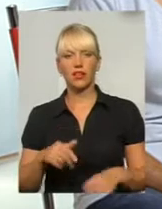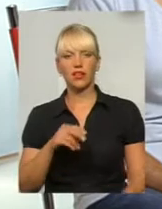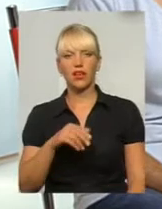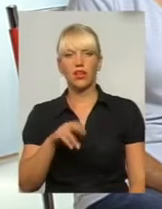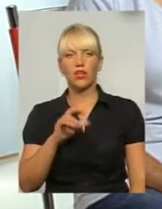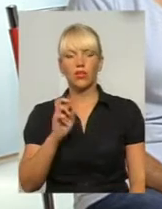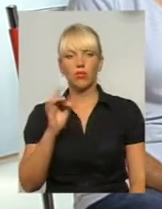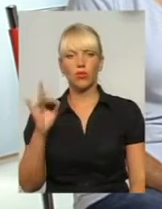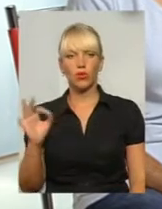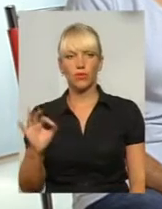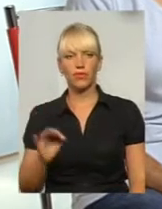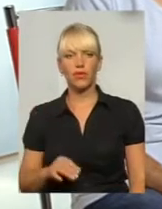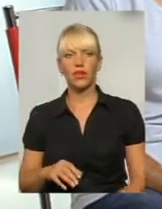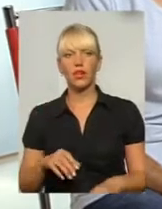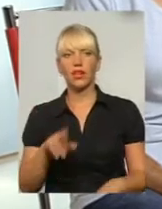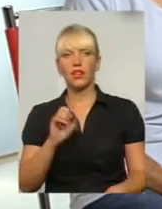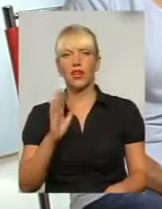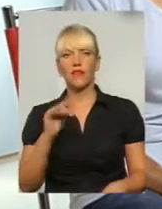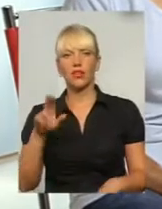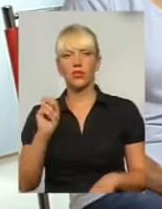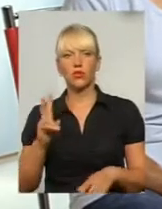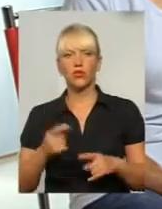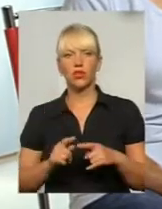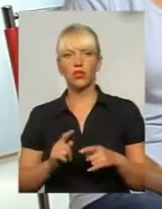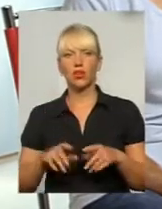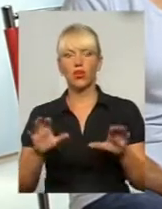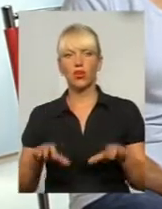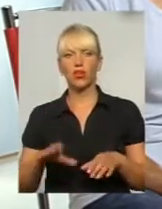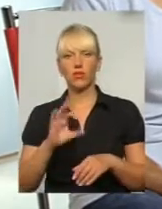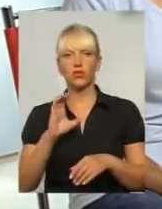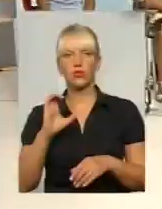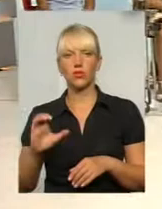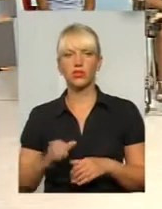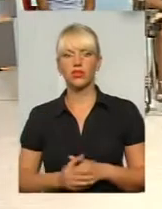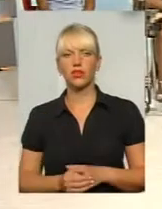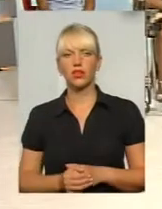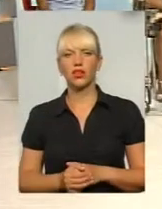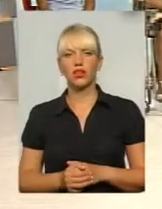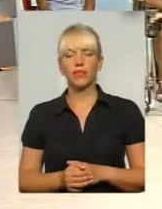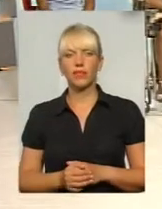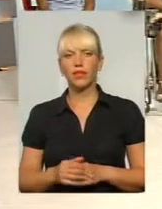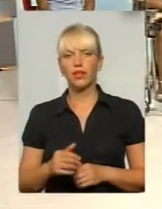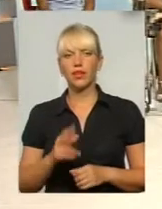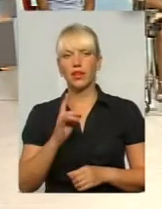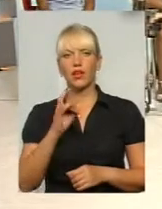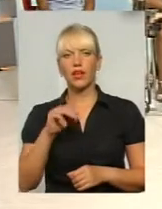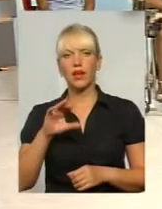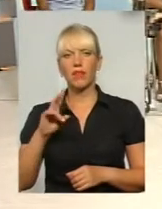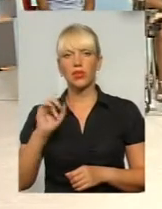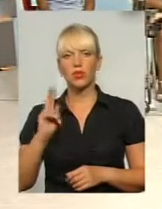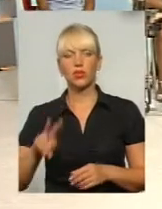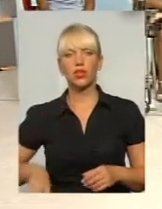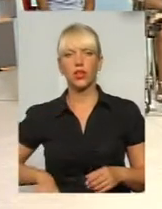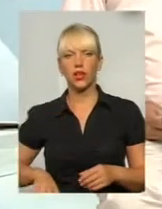голова громадської організації по захисту тварин «СОС». Доброго дня. Владислав Кривенчук, директор